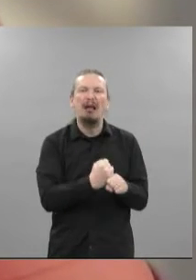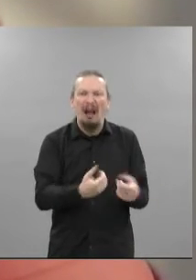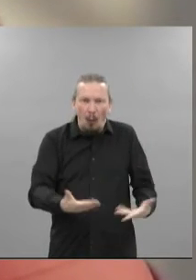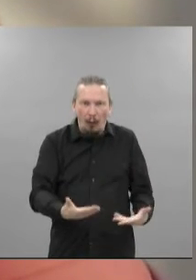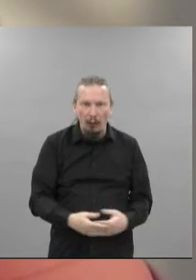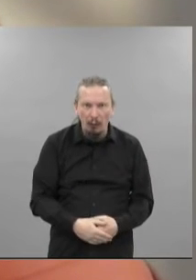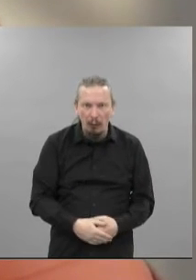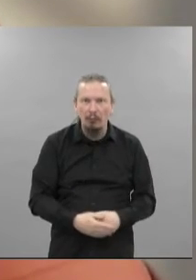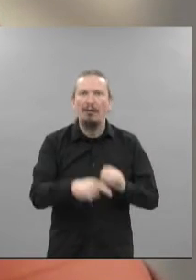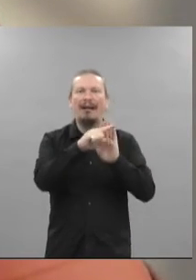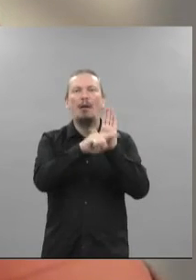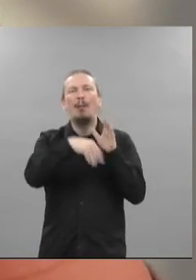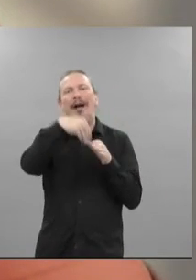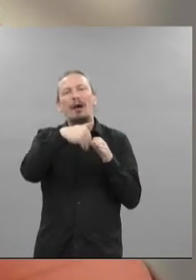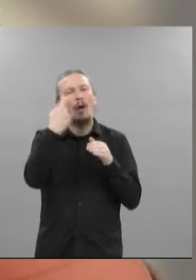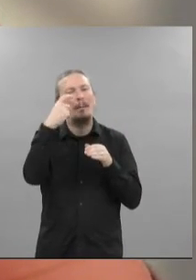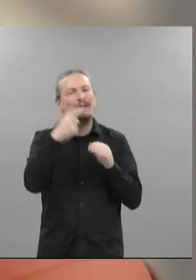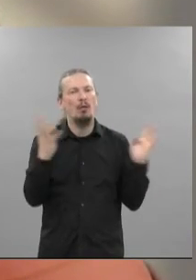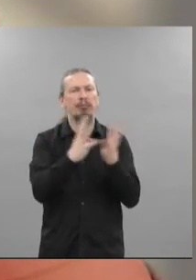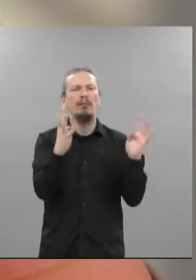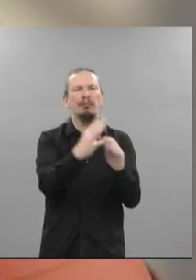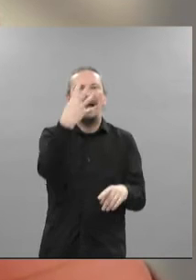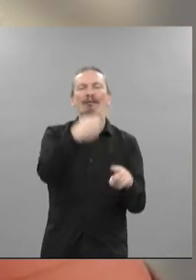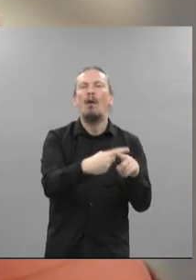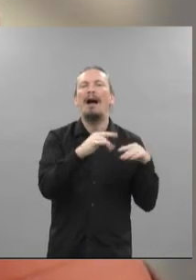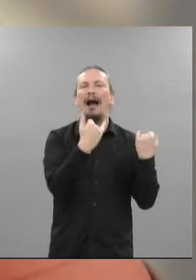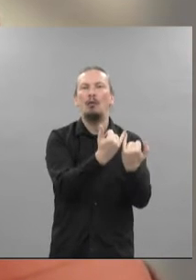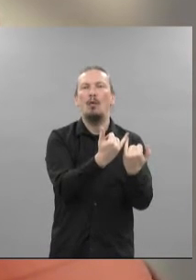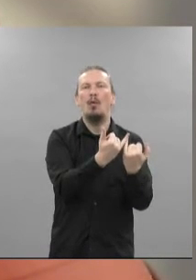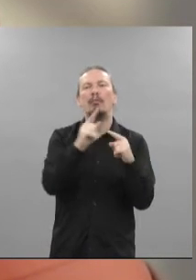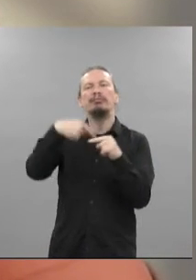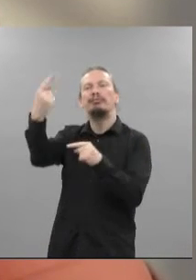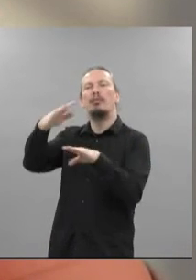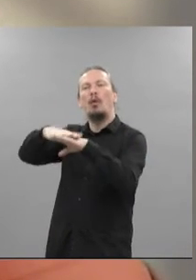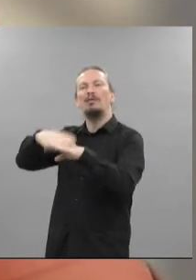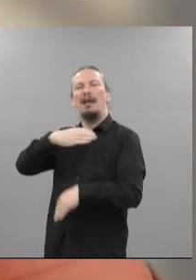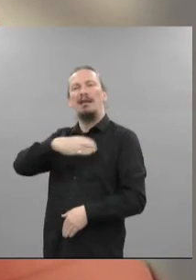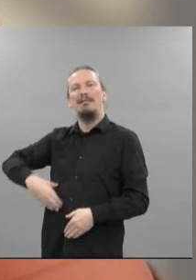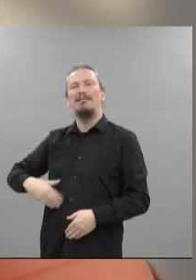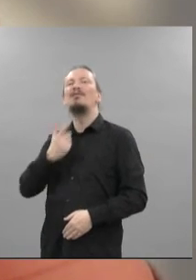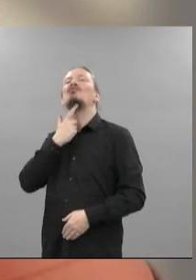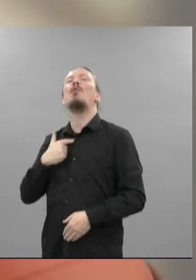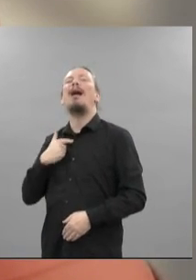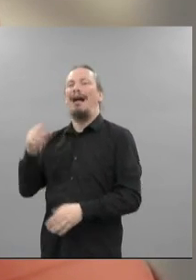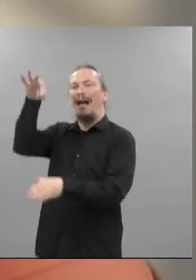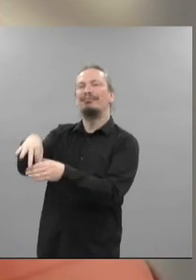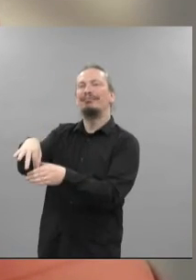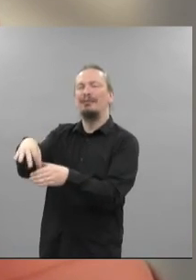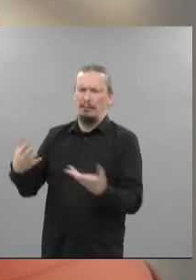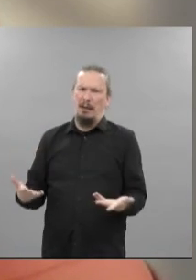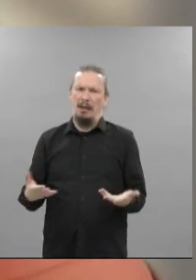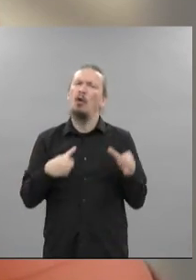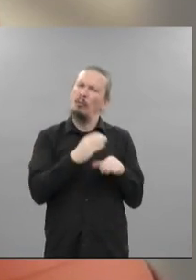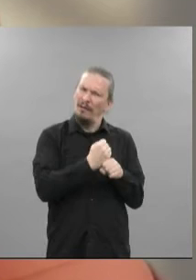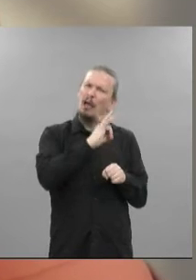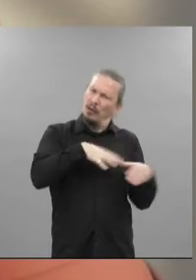? En effet, quatre réunions sont prévues et une adoption de celui-ci au Conseil de juin. Ce qui reste, et c'est ce que nous porterons au sein de ce